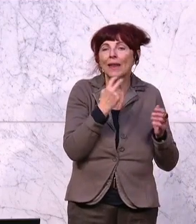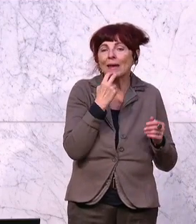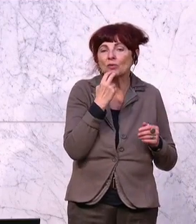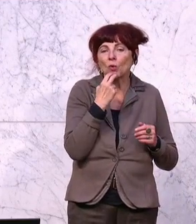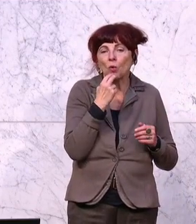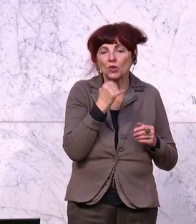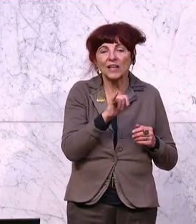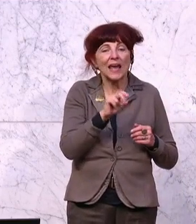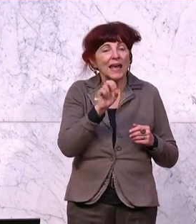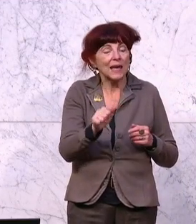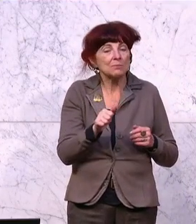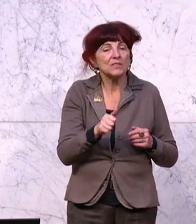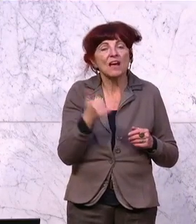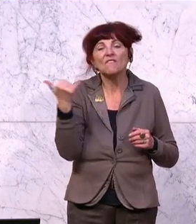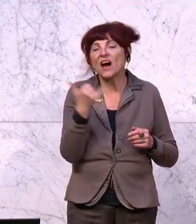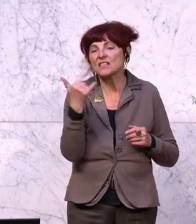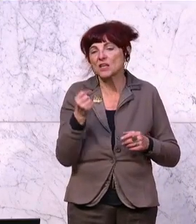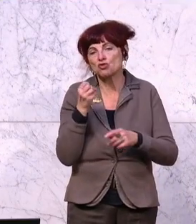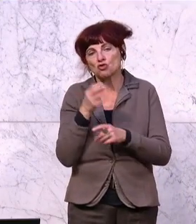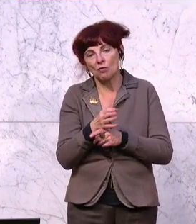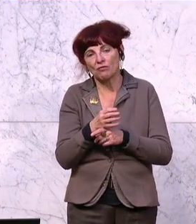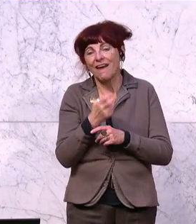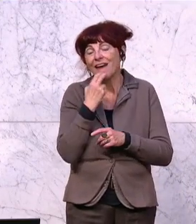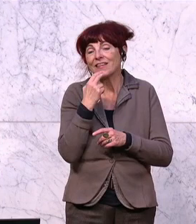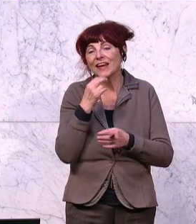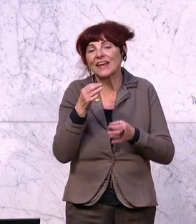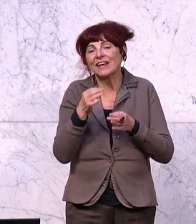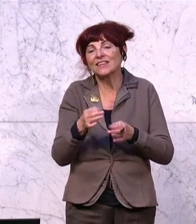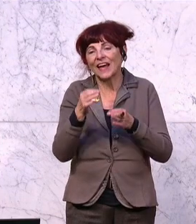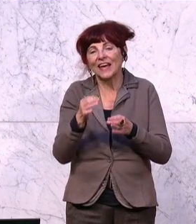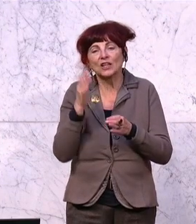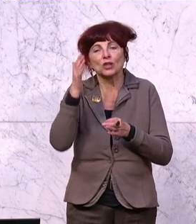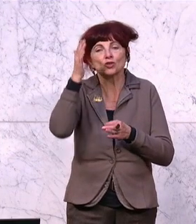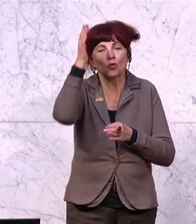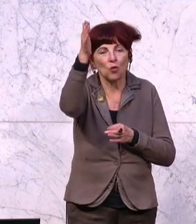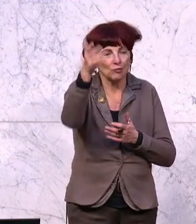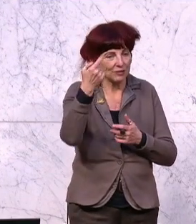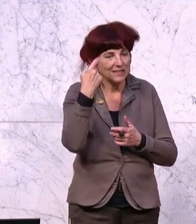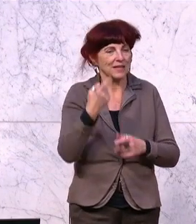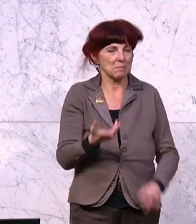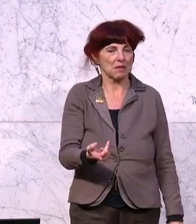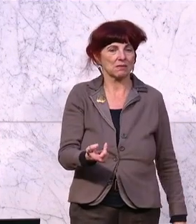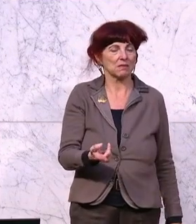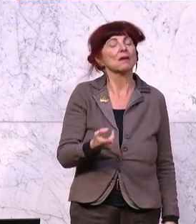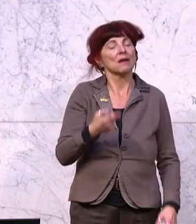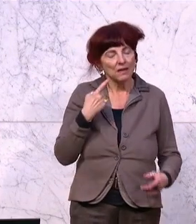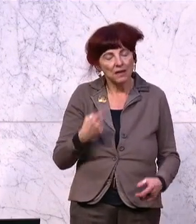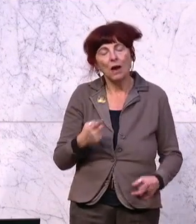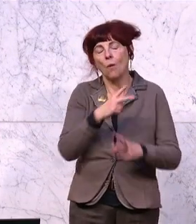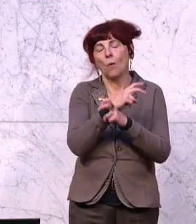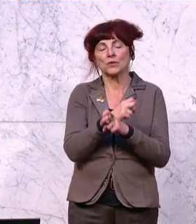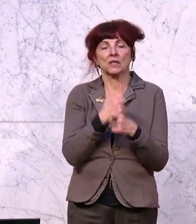Wasserstoff, Energieträger der Zukunft, die wir alle mit diesem Budget hier finanzieren, um dementsprechend den Standort abzusichern.